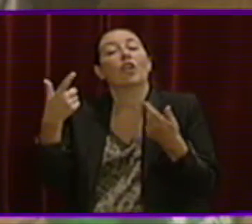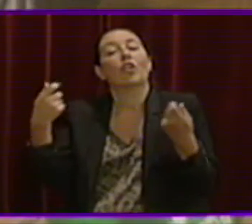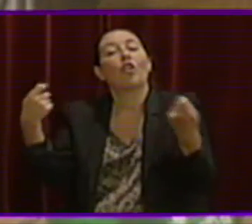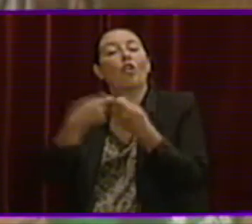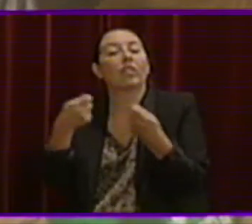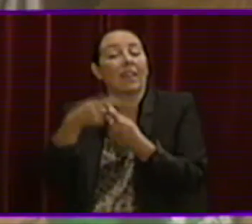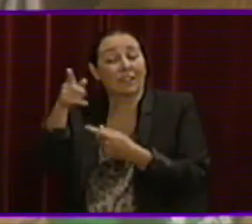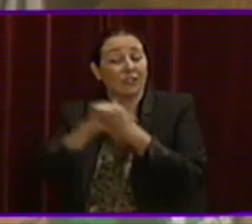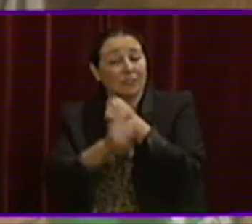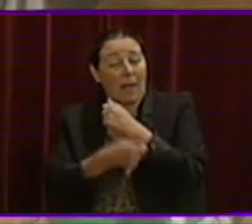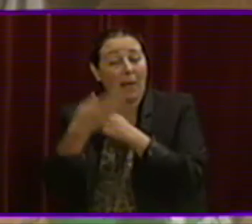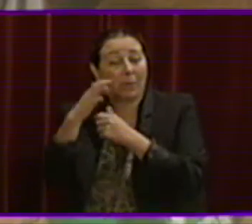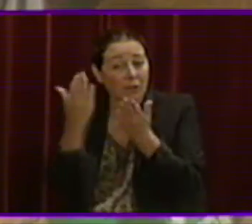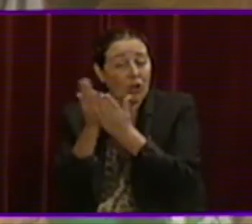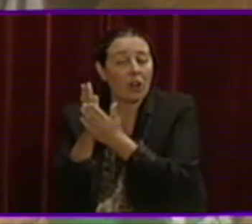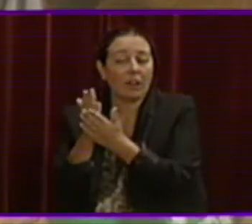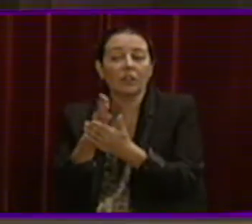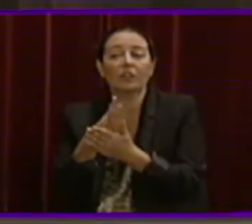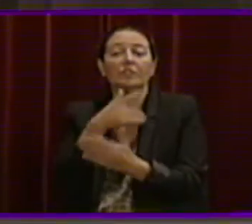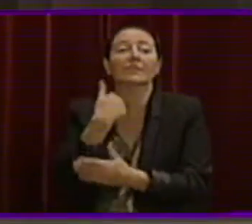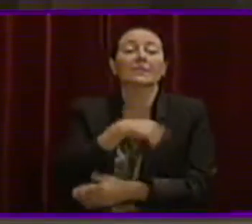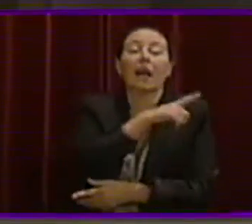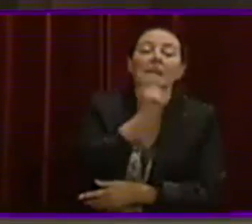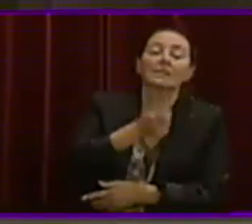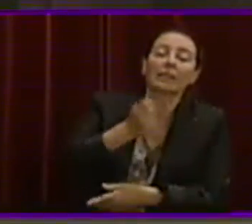'aquesta sentència del Tribunal Superior de Justícia de Balears?